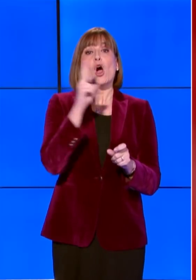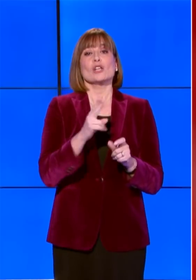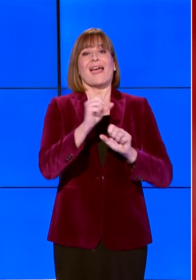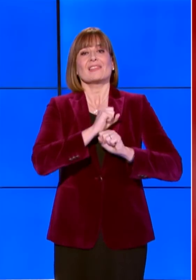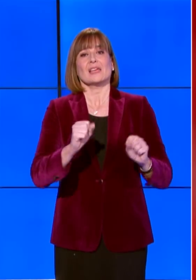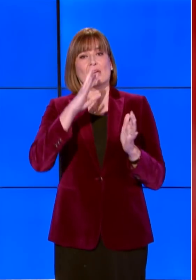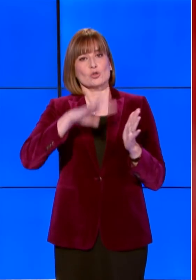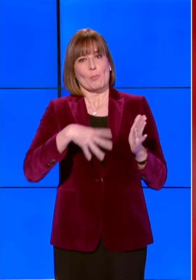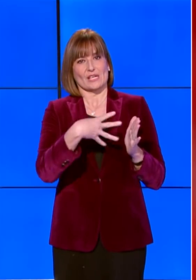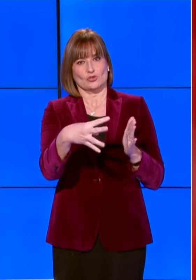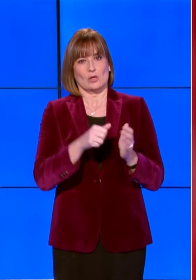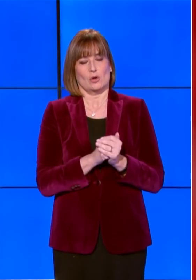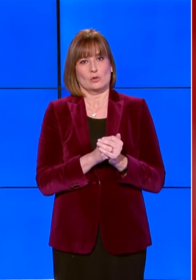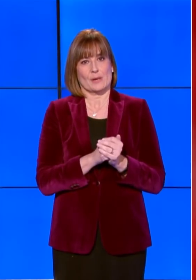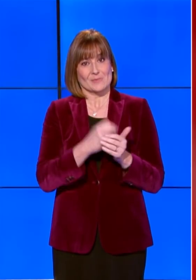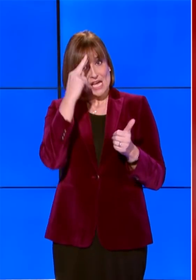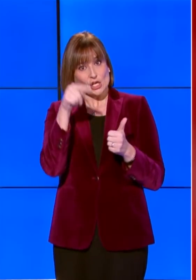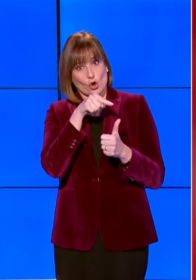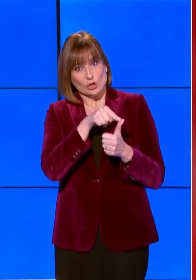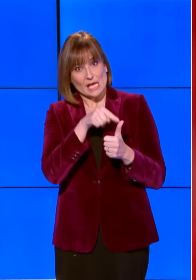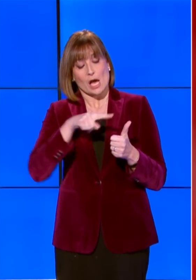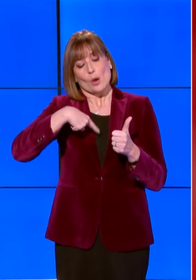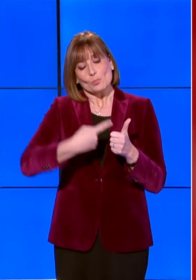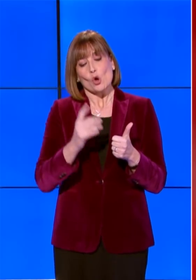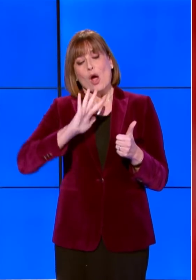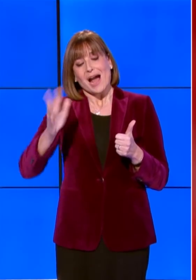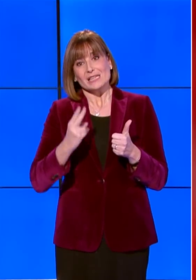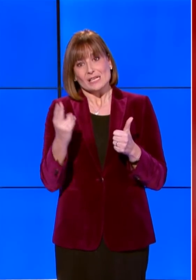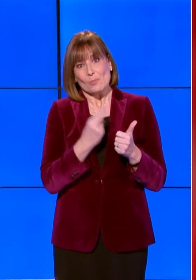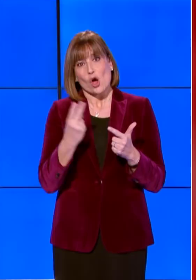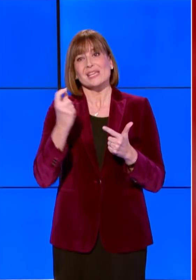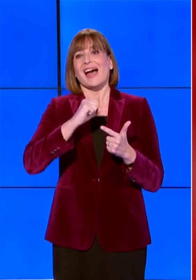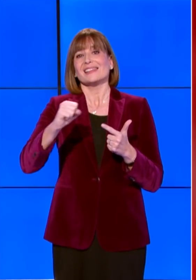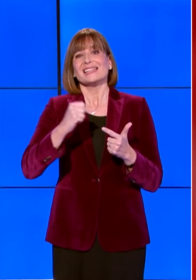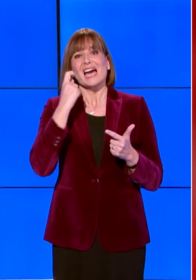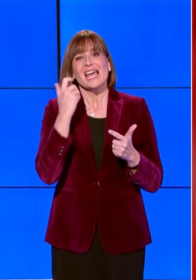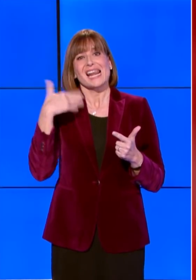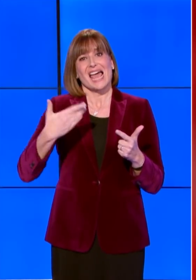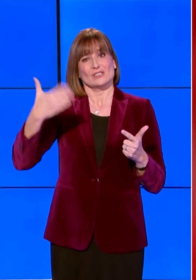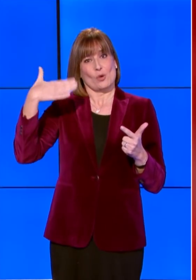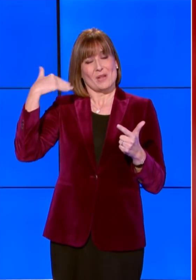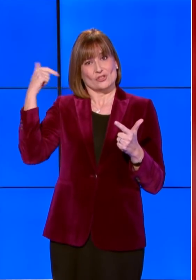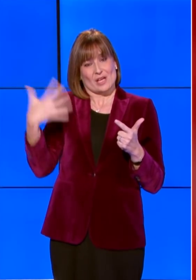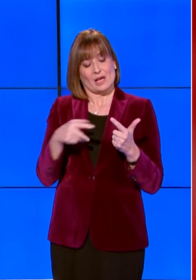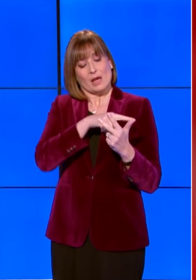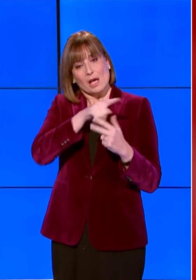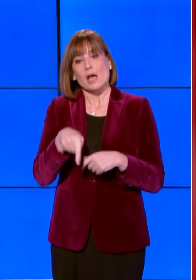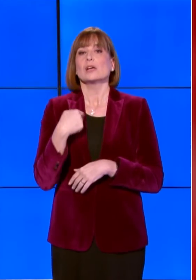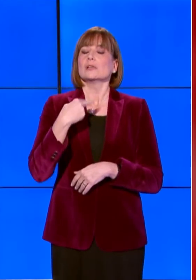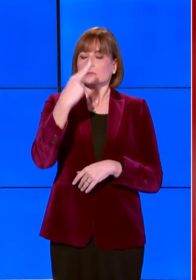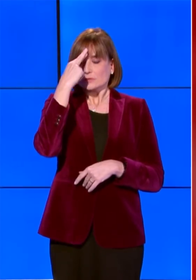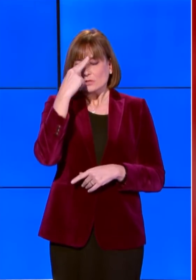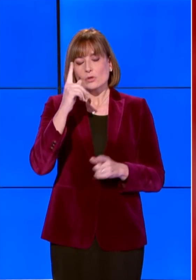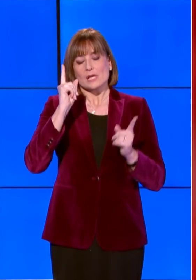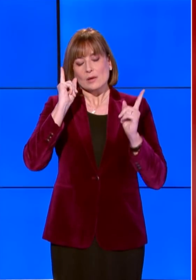Il loro ricordo, unito a quello delle vittime degli attentati all'estero degli anni precedenti, ci rammenta il dovere di